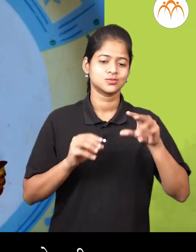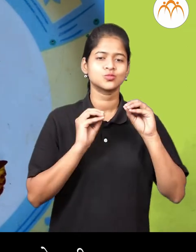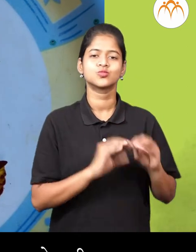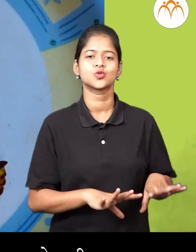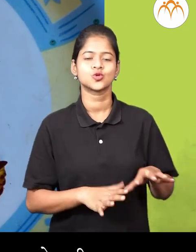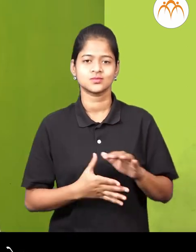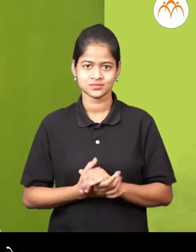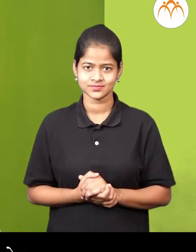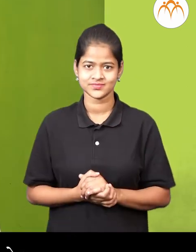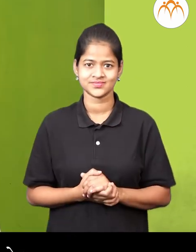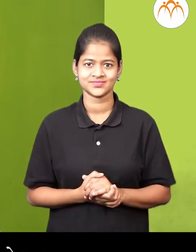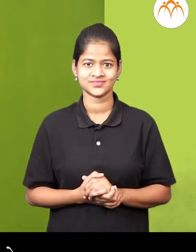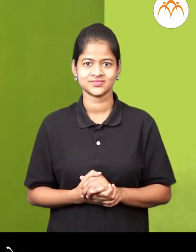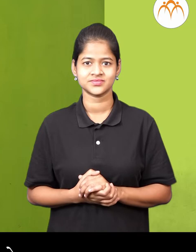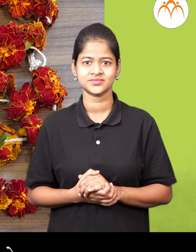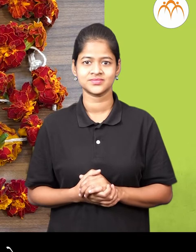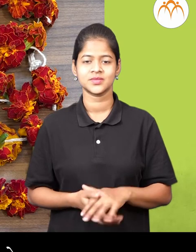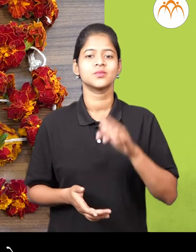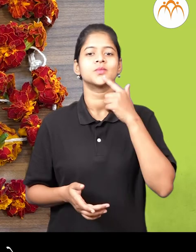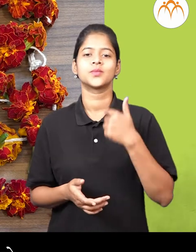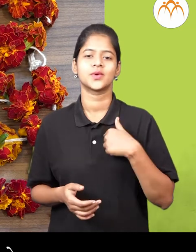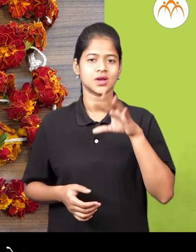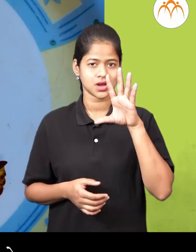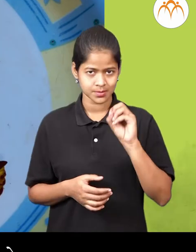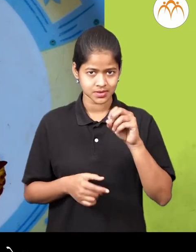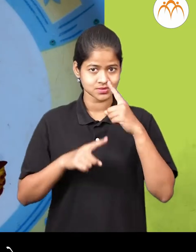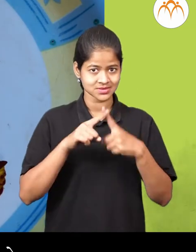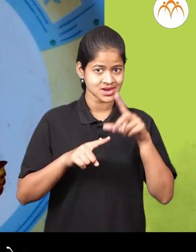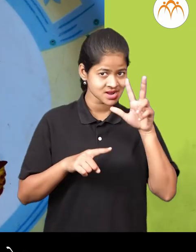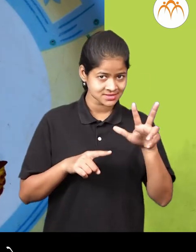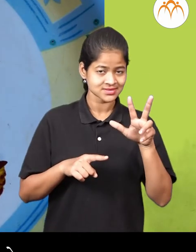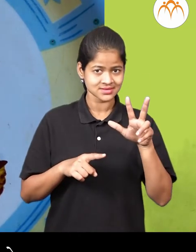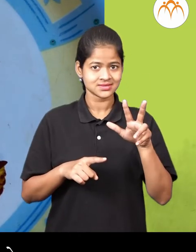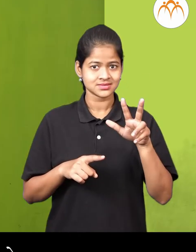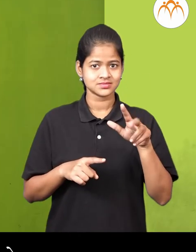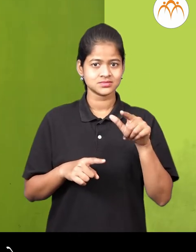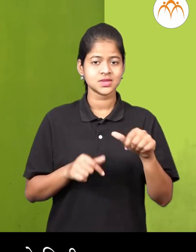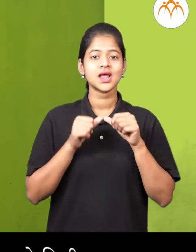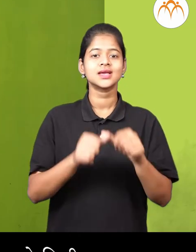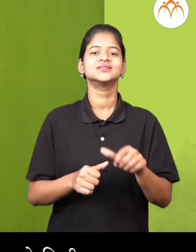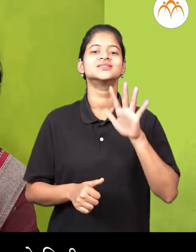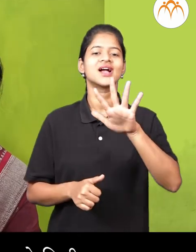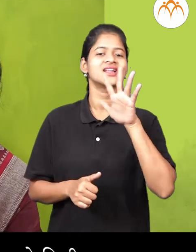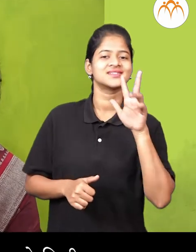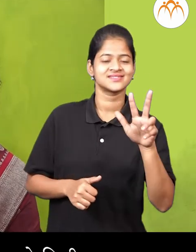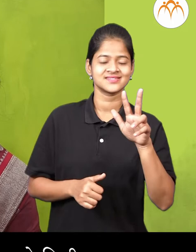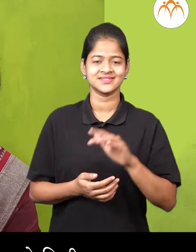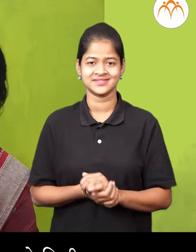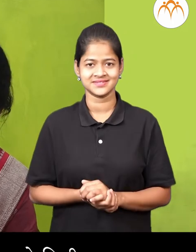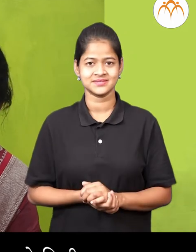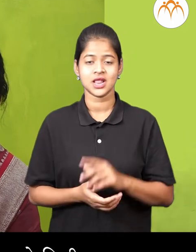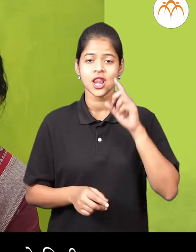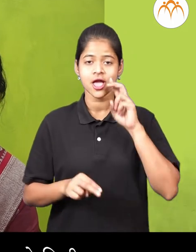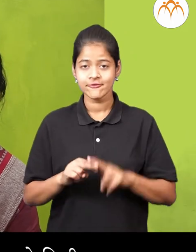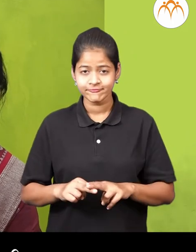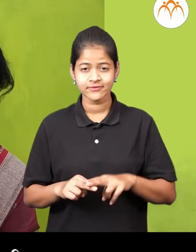सुटी मी सांगू हुम्हून पन्नास आणी आट अट अच्छा उन्ना बर आता जर मी तुम्हाला